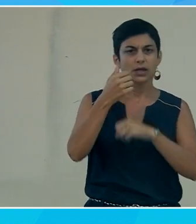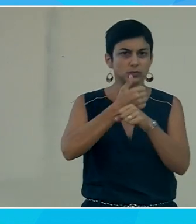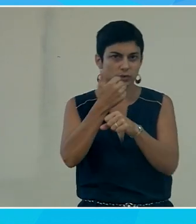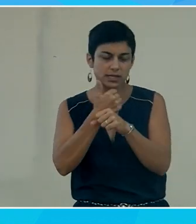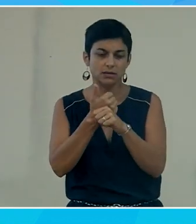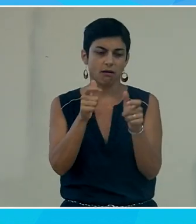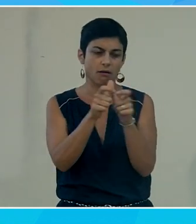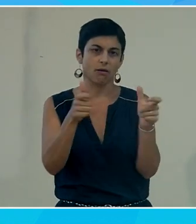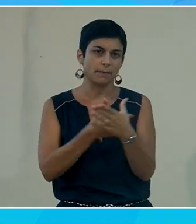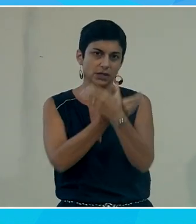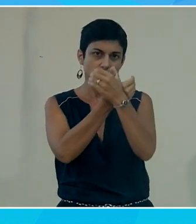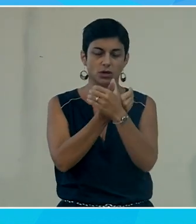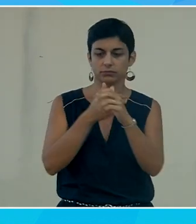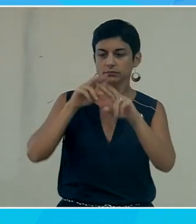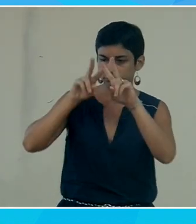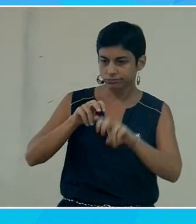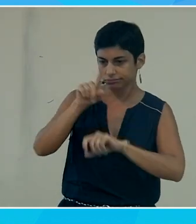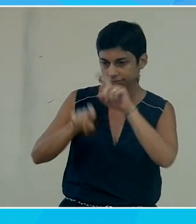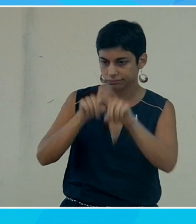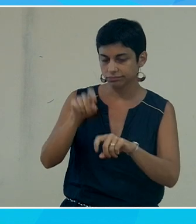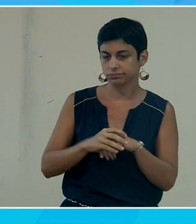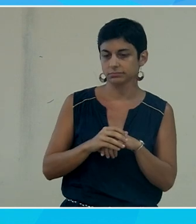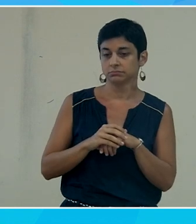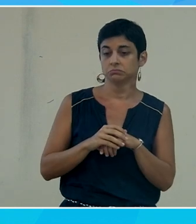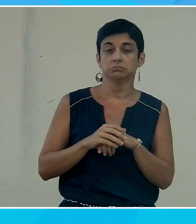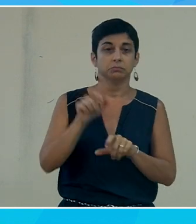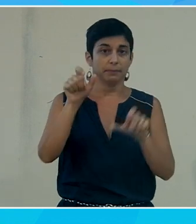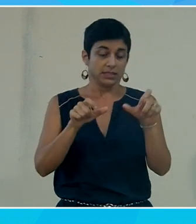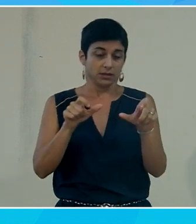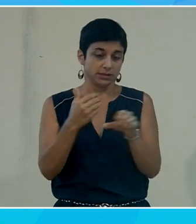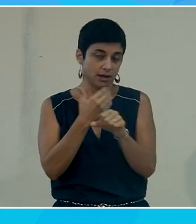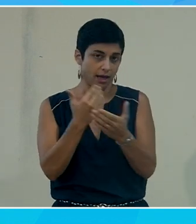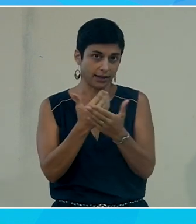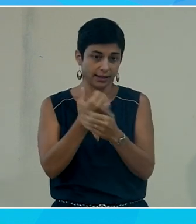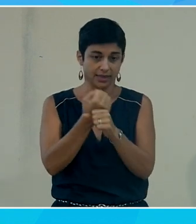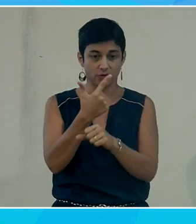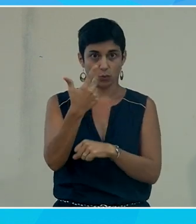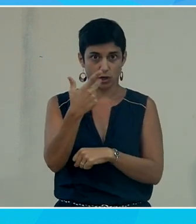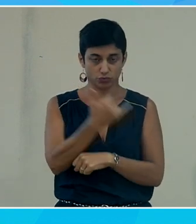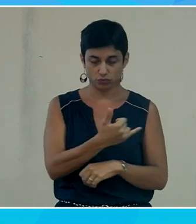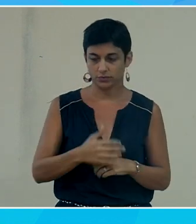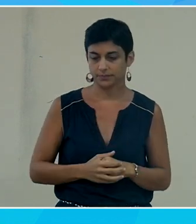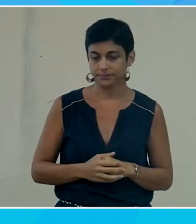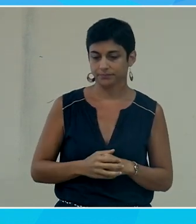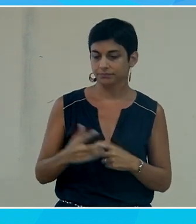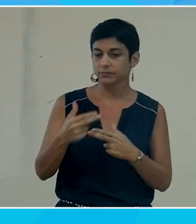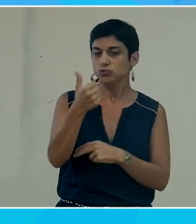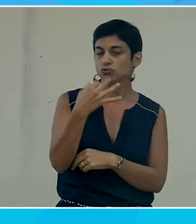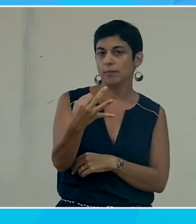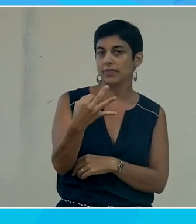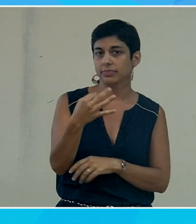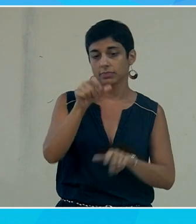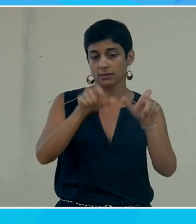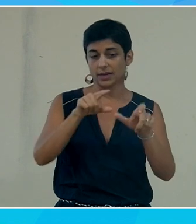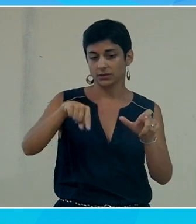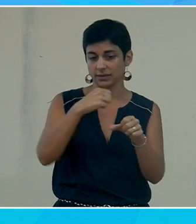Microsoft sur lesquels les employés peuvent travailler pendant 2-3 jours je crois que même une semaine ce hackathon donc pendant une semaine les employés peuvent travailler en